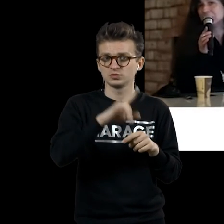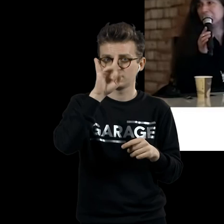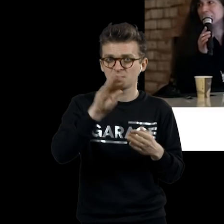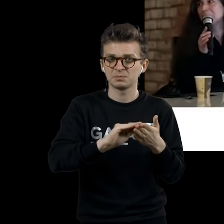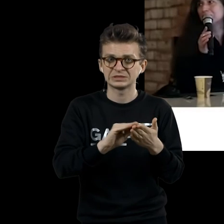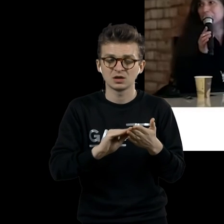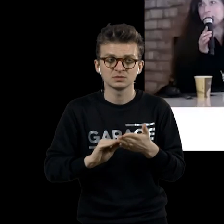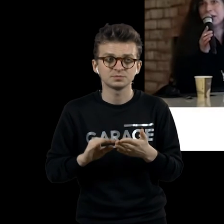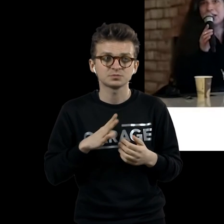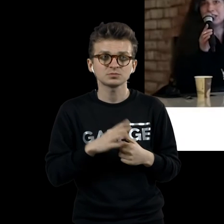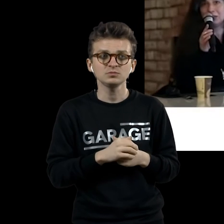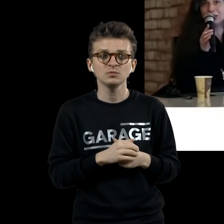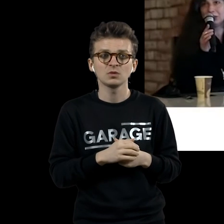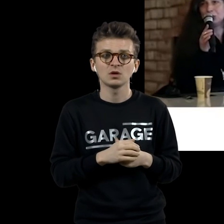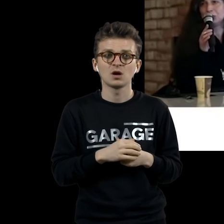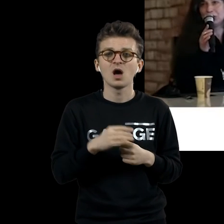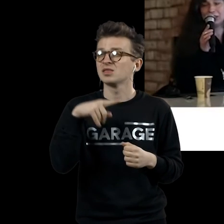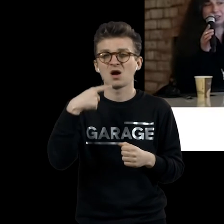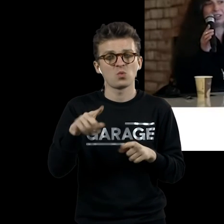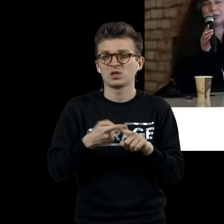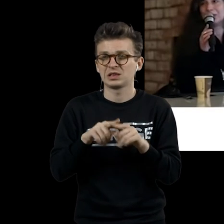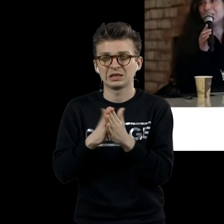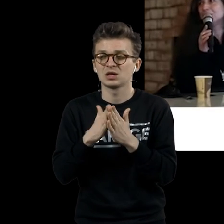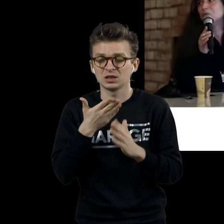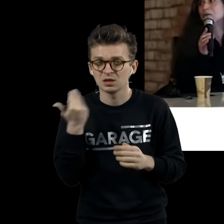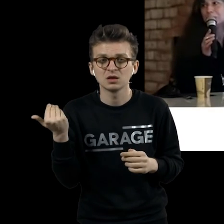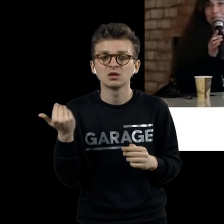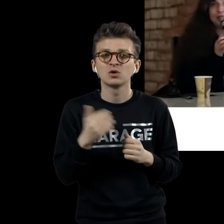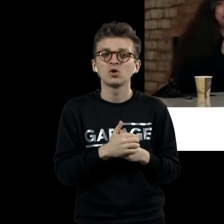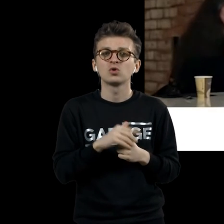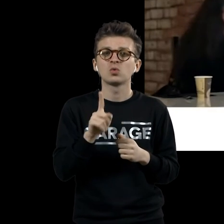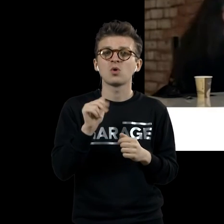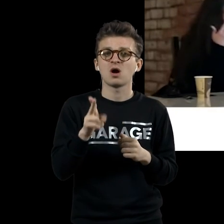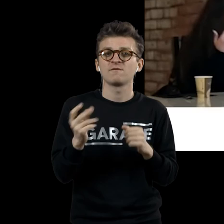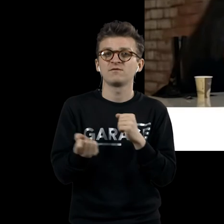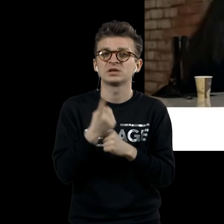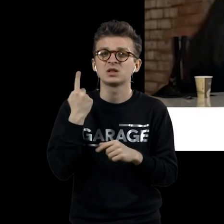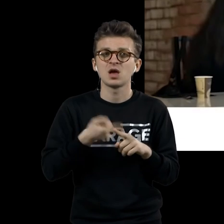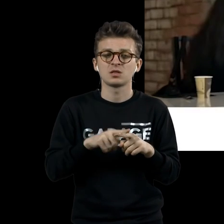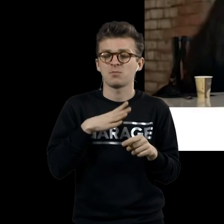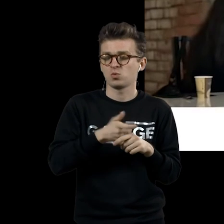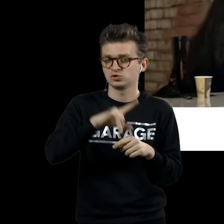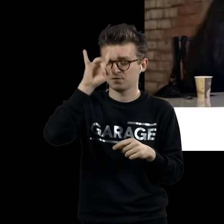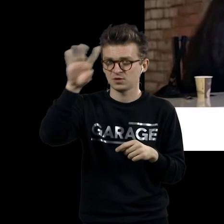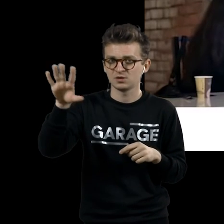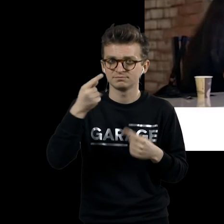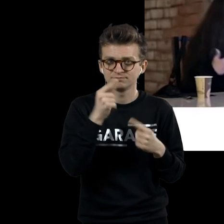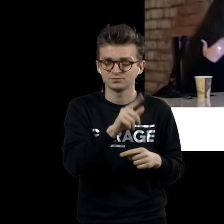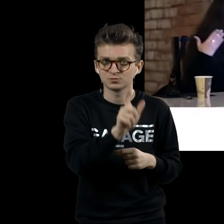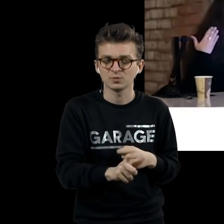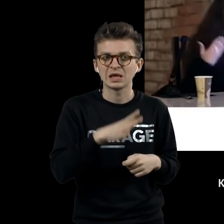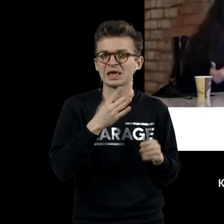Нет тут этого на русском, но, как выяснилось, она стала таким ограниченно-культовым персонажем. Вот такая замечательная фотография.